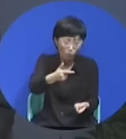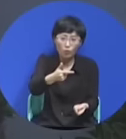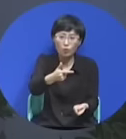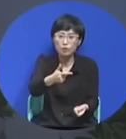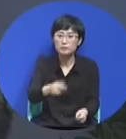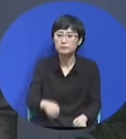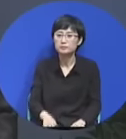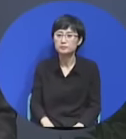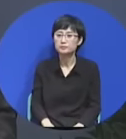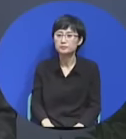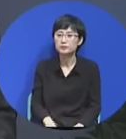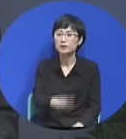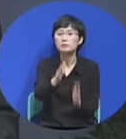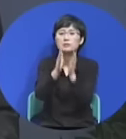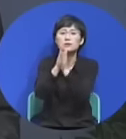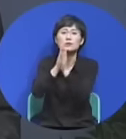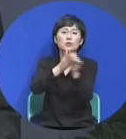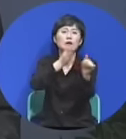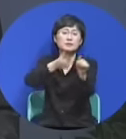기도하셔야 됩니다.